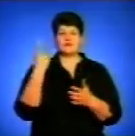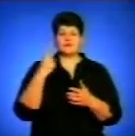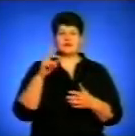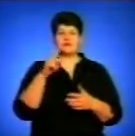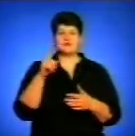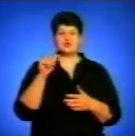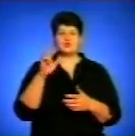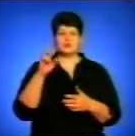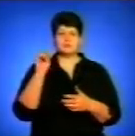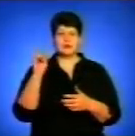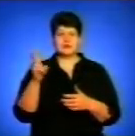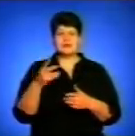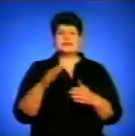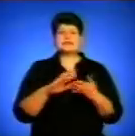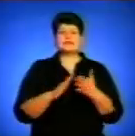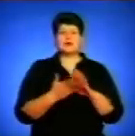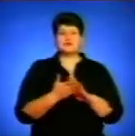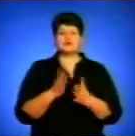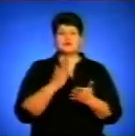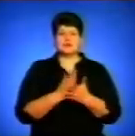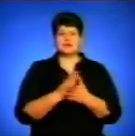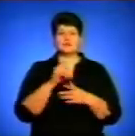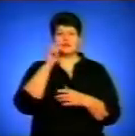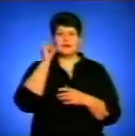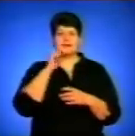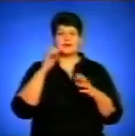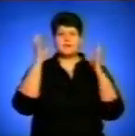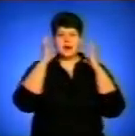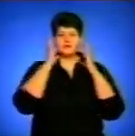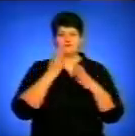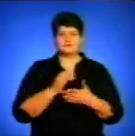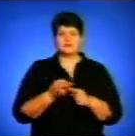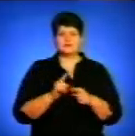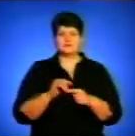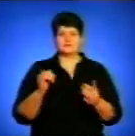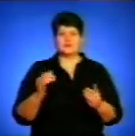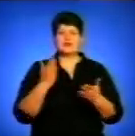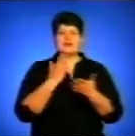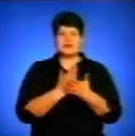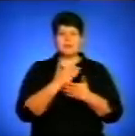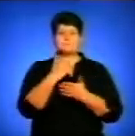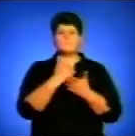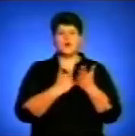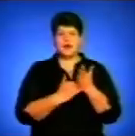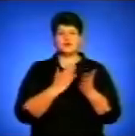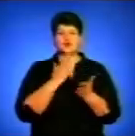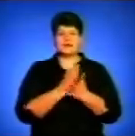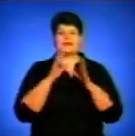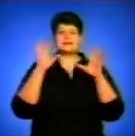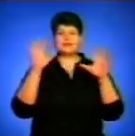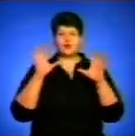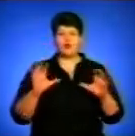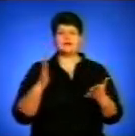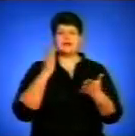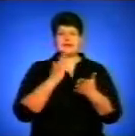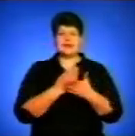Зубик, ситуацію, що склалася з українським радіо, оцінює негативно. Є порядок, є закон, є ліцензія, і